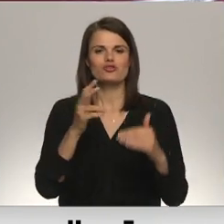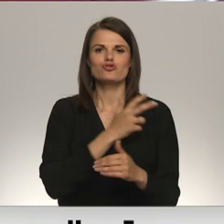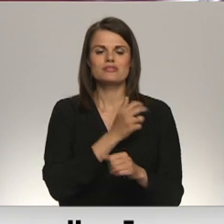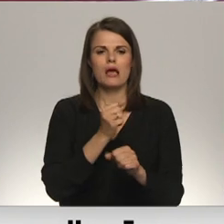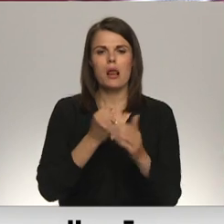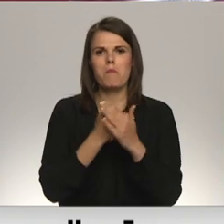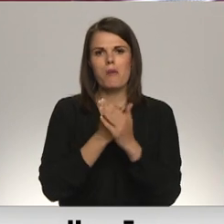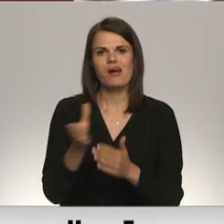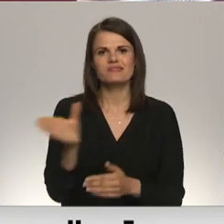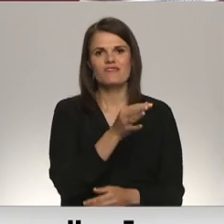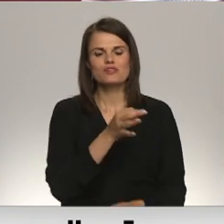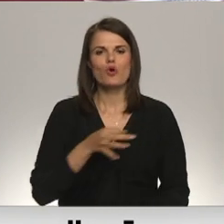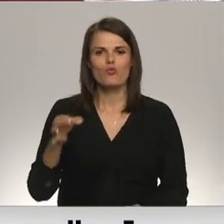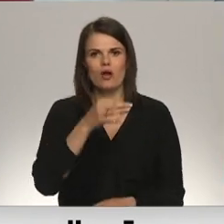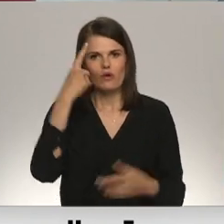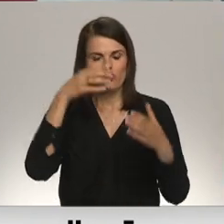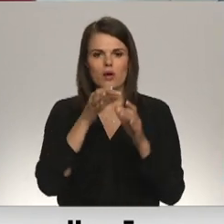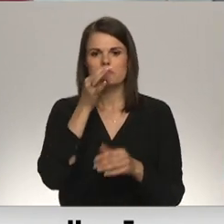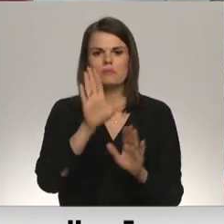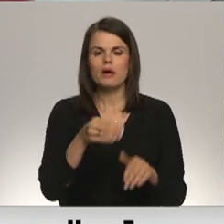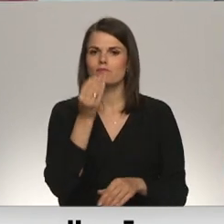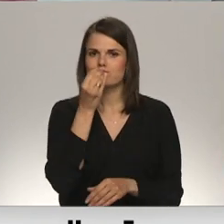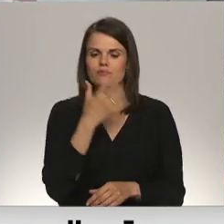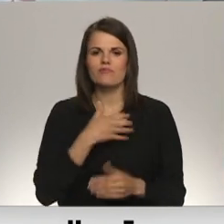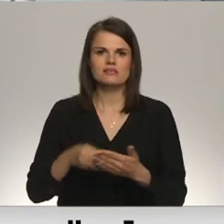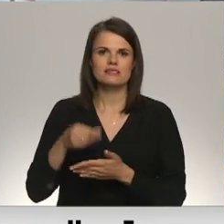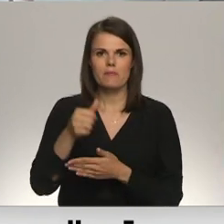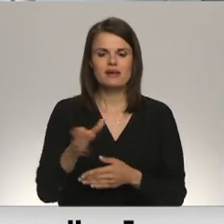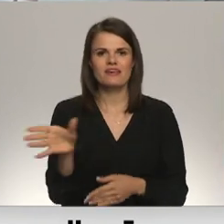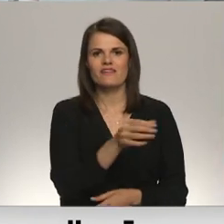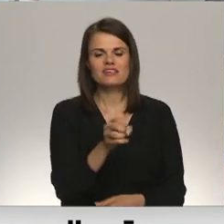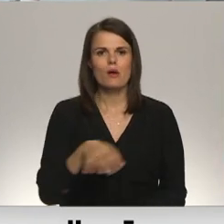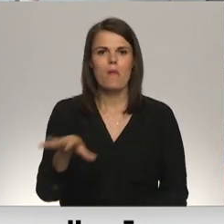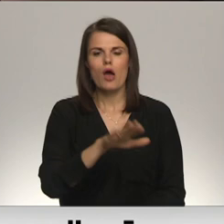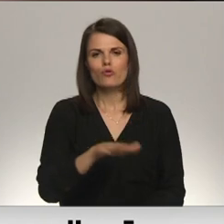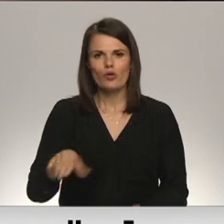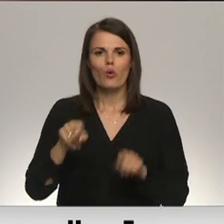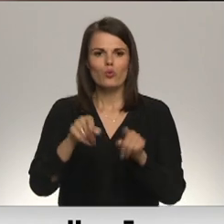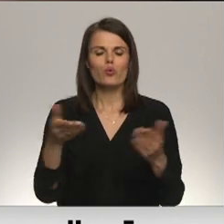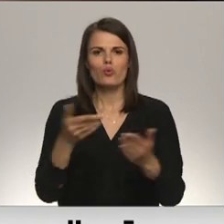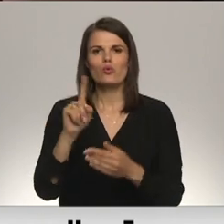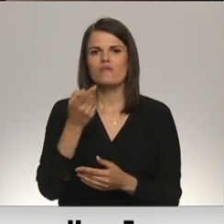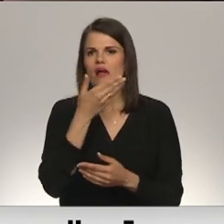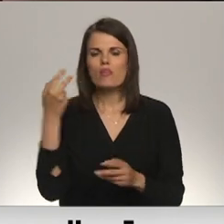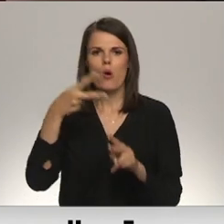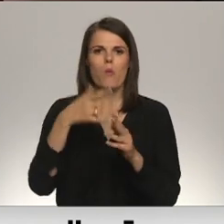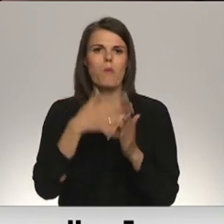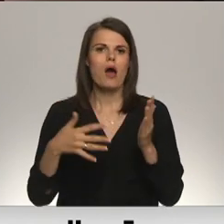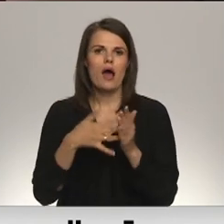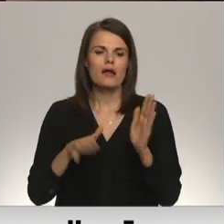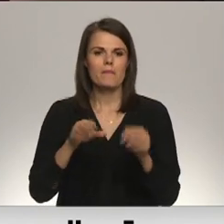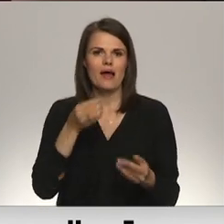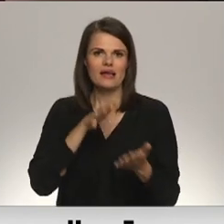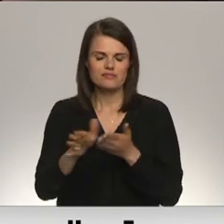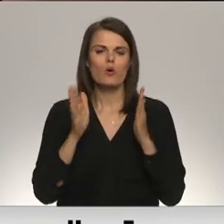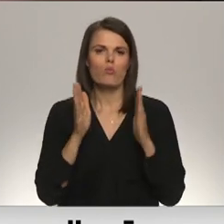pabalstus visā novadā. Doma uzsar, ka par ēdināšanu būs jāmaksā visos bērndārzos un tajos, kur vēl nav veikts pārēķiņas par izmaksām,